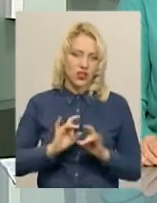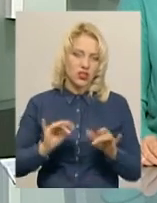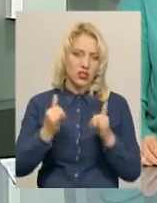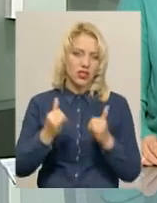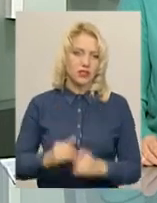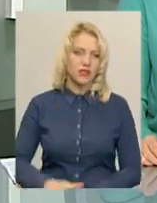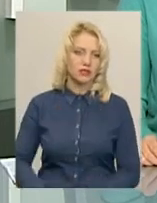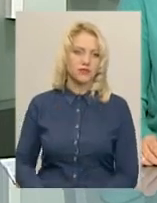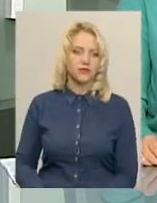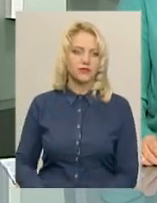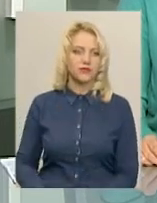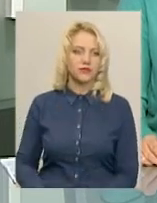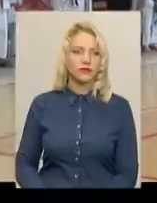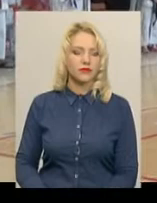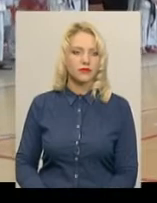Поробок.